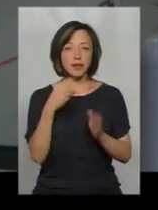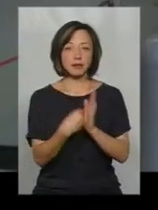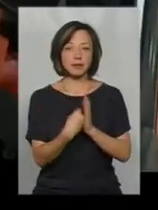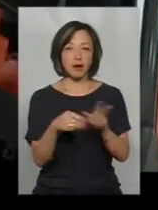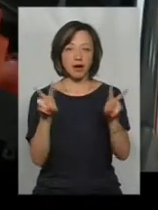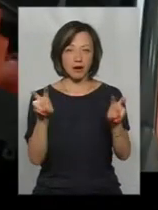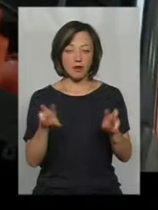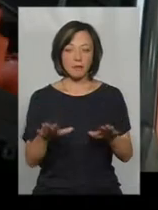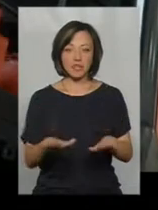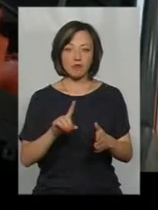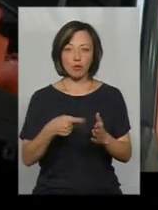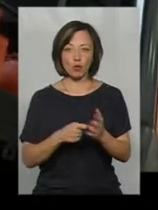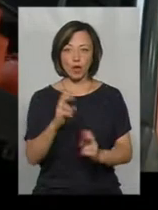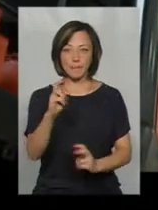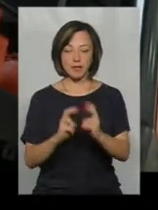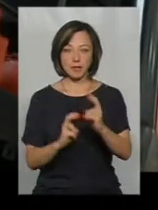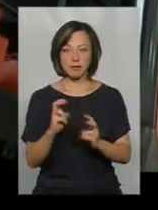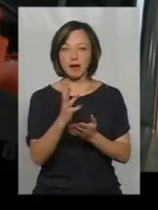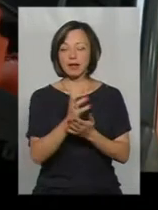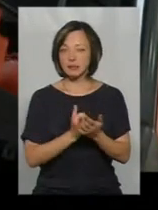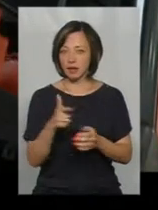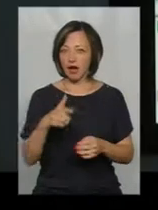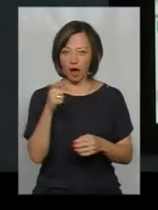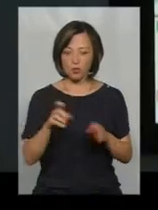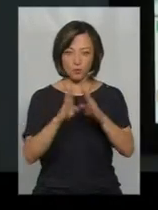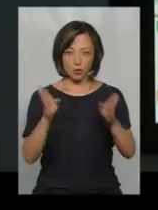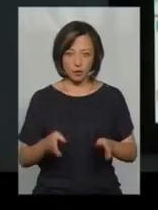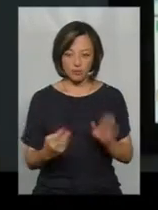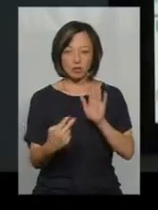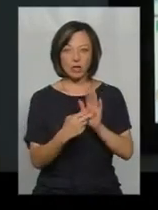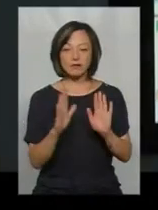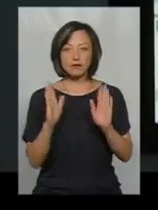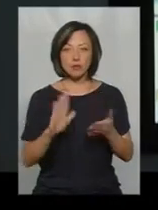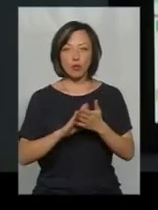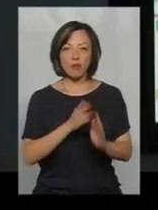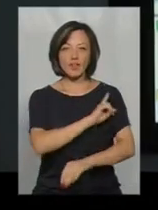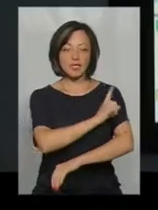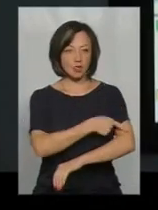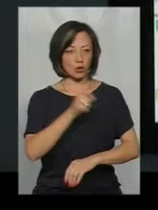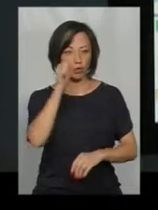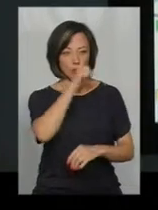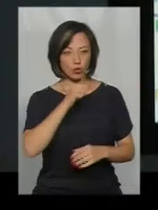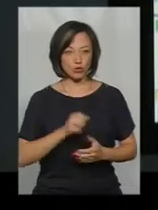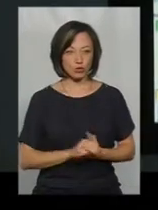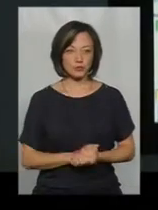тарифом місцевим комунальним підприємствам. Резервні газові котли підключатимуть лише за умови сильного морозу.